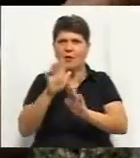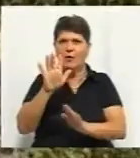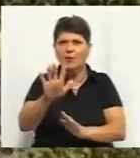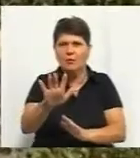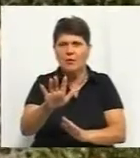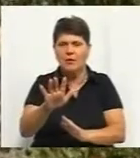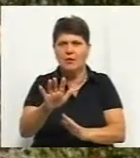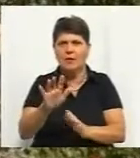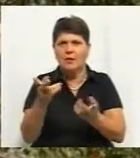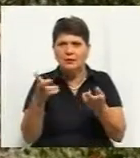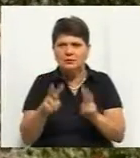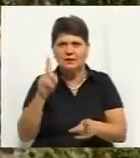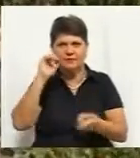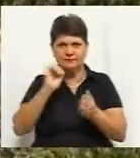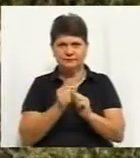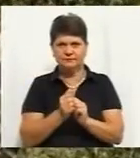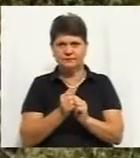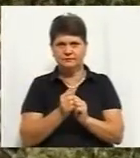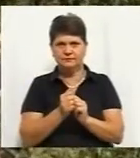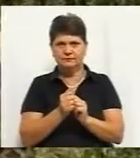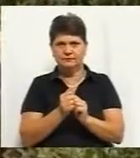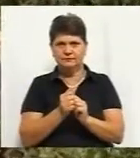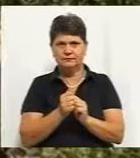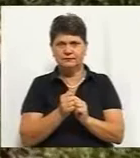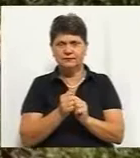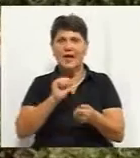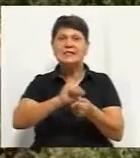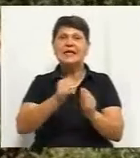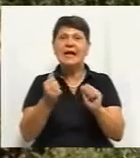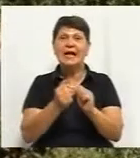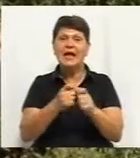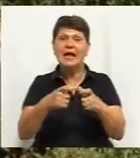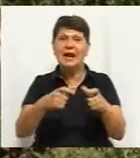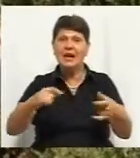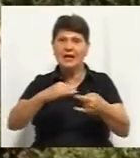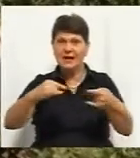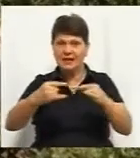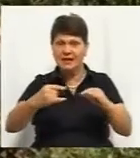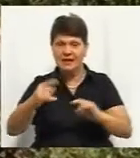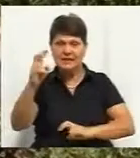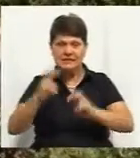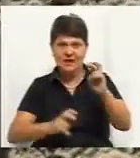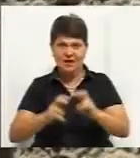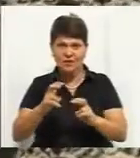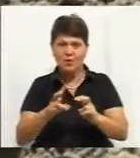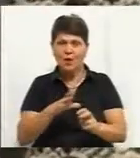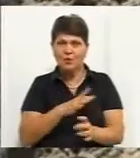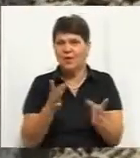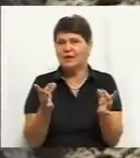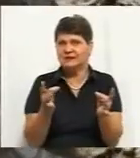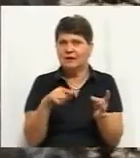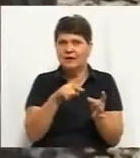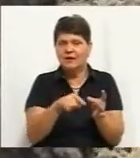Безбах. «А інший – це на цегельному заводі, коли цегла була ще сирою, і там